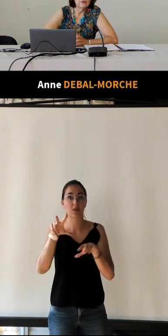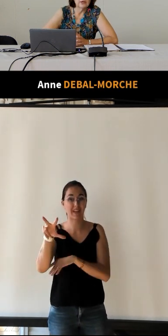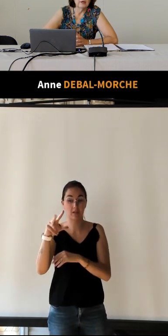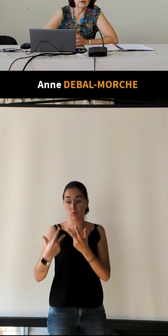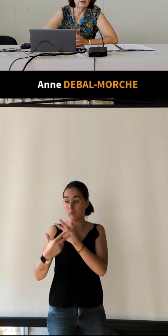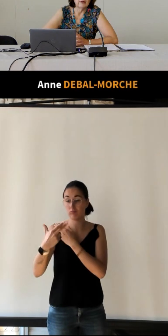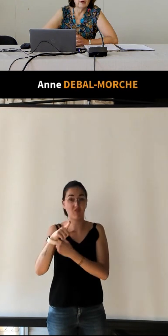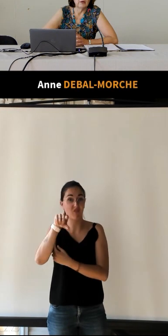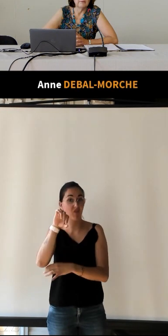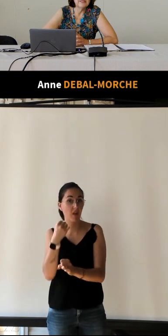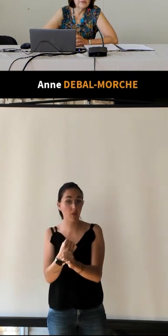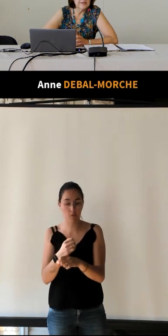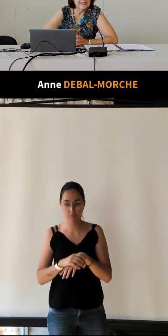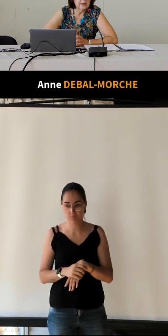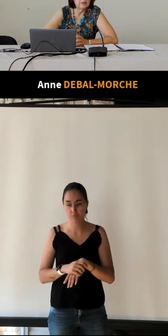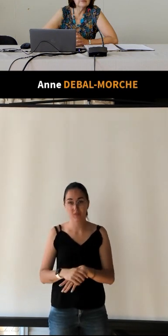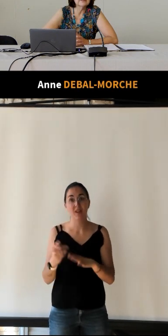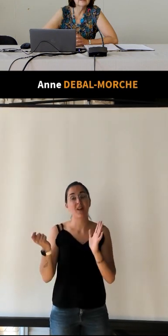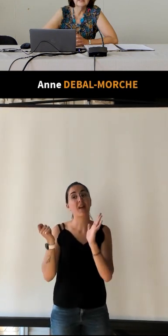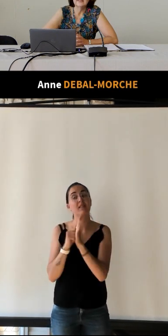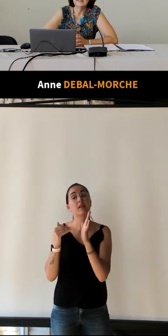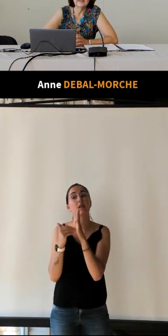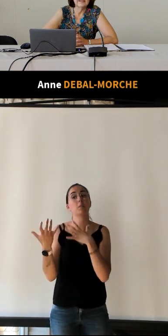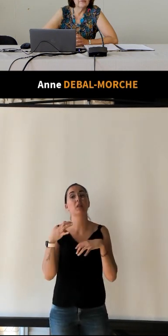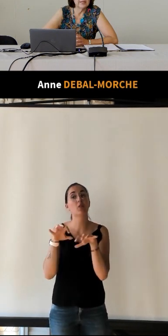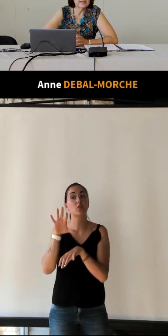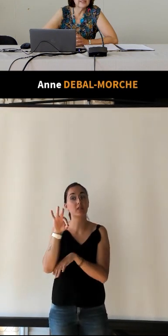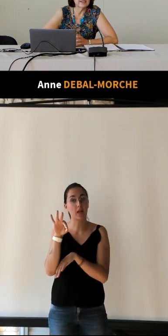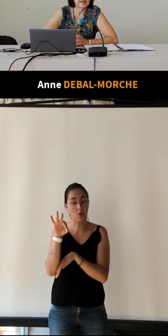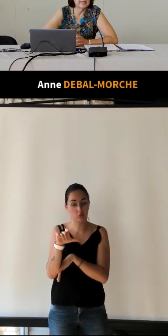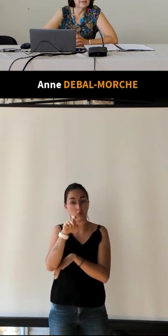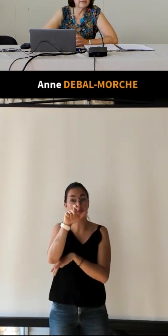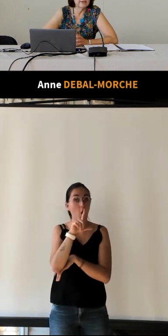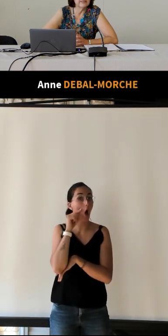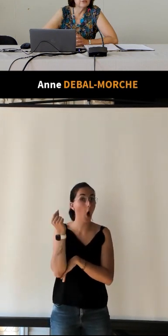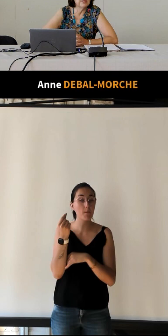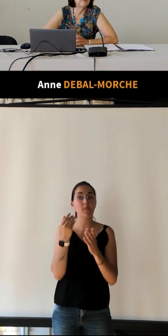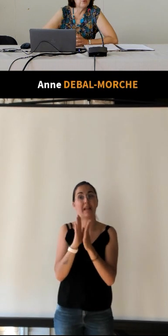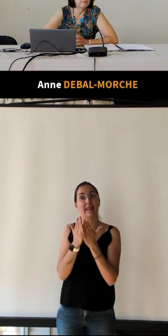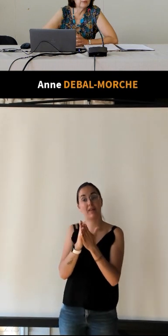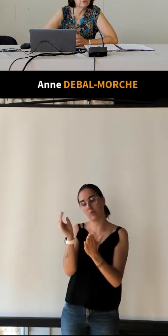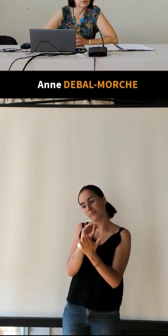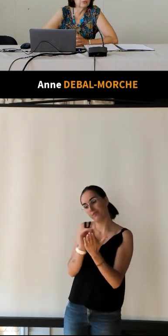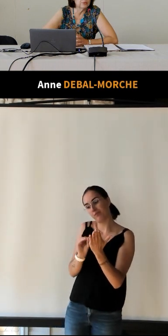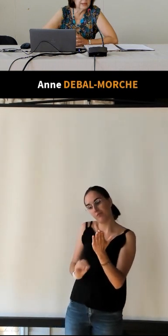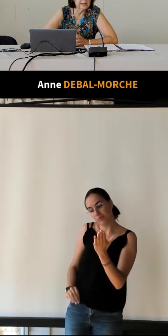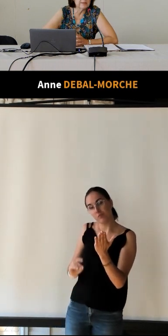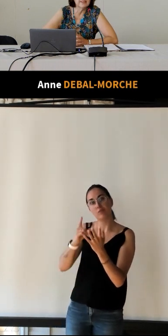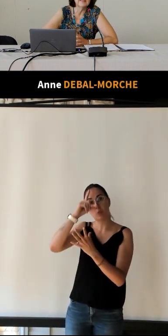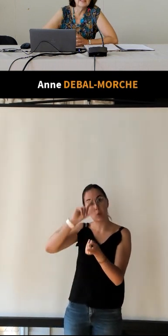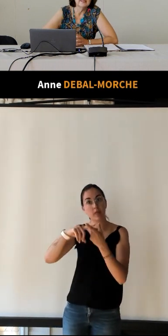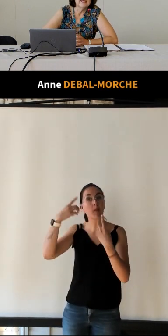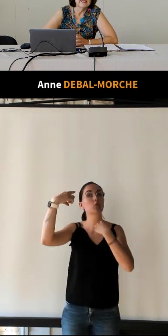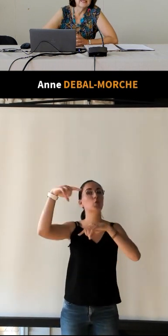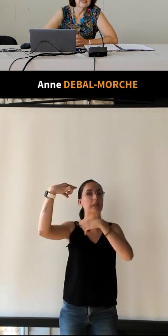Donc, en 1950, il avait écrit un livre intitulé Propos sur le tourisme